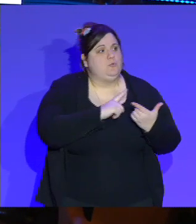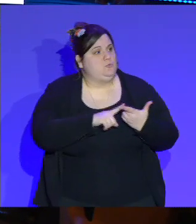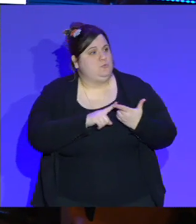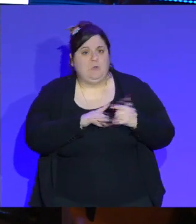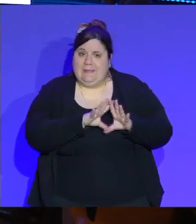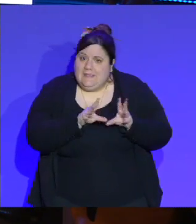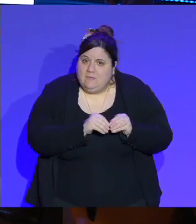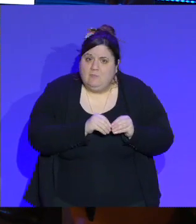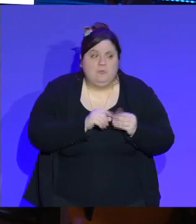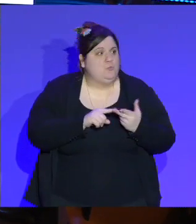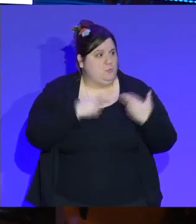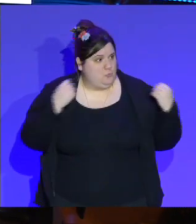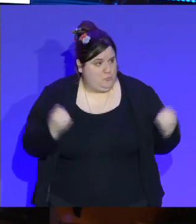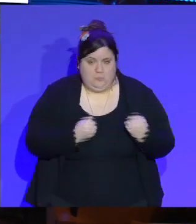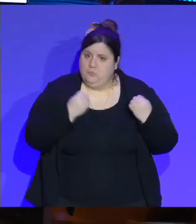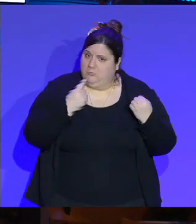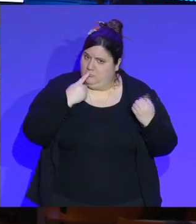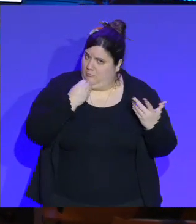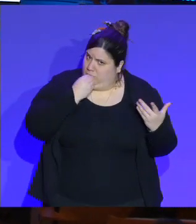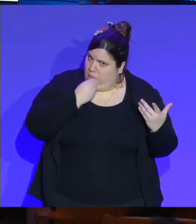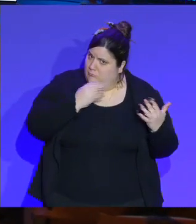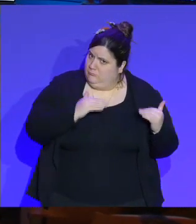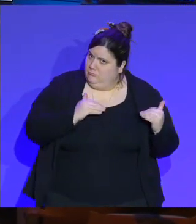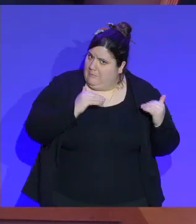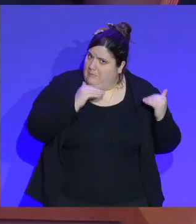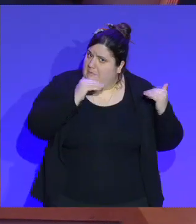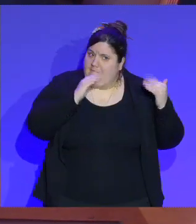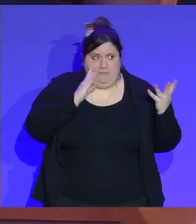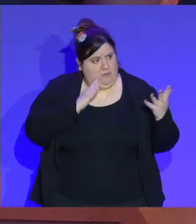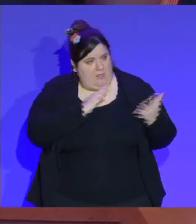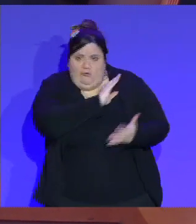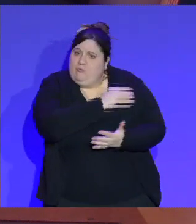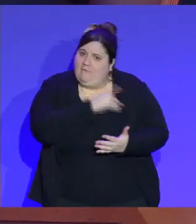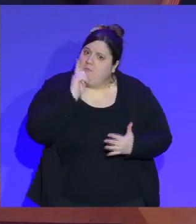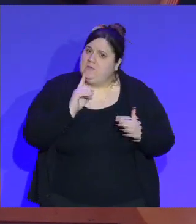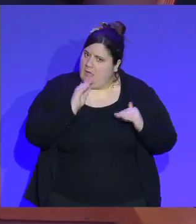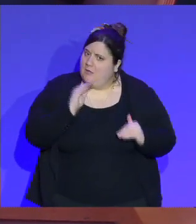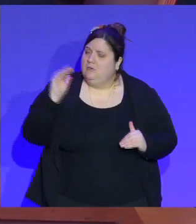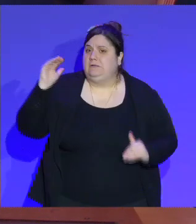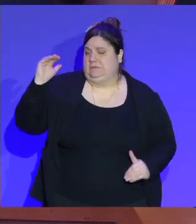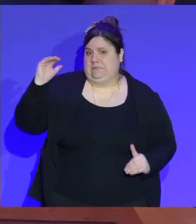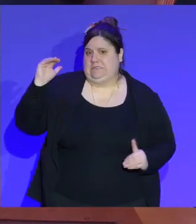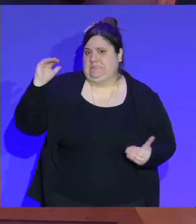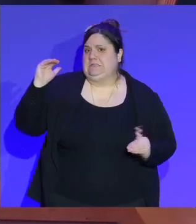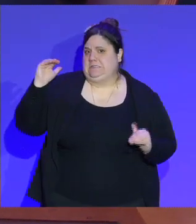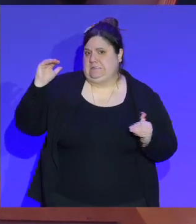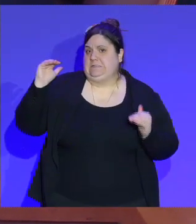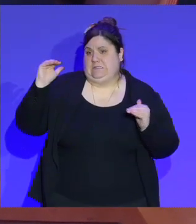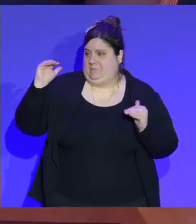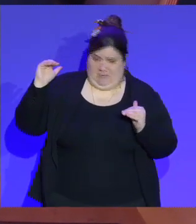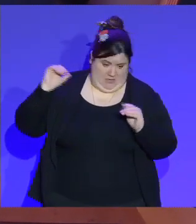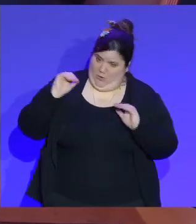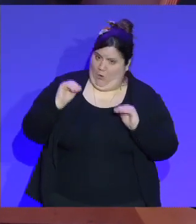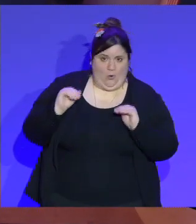hausse. Par contre, ils restent considérablement inférieurs par rapport à ceux de leurs